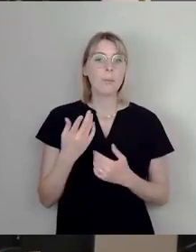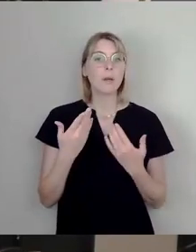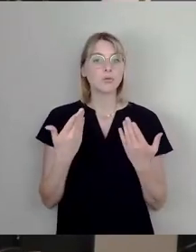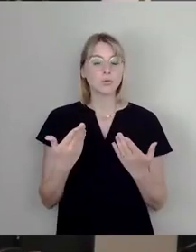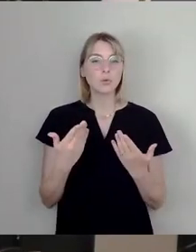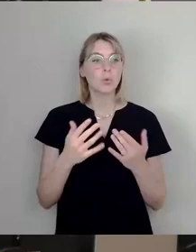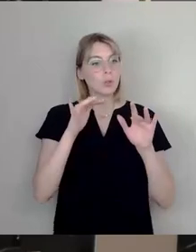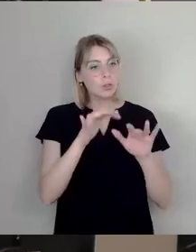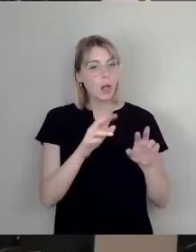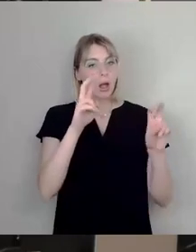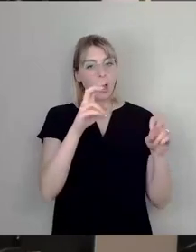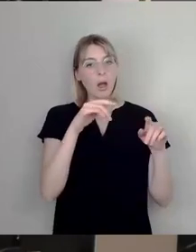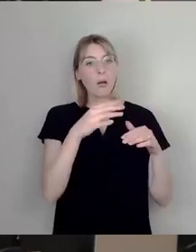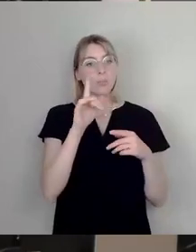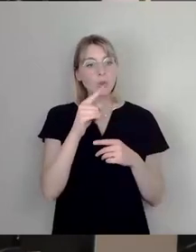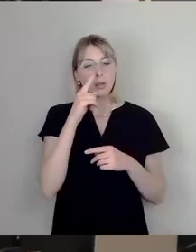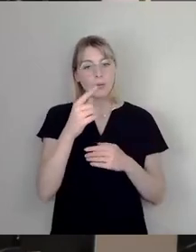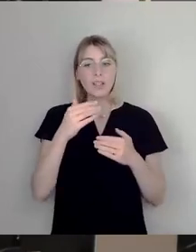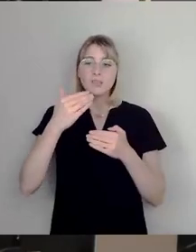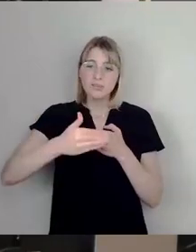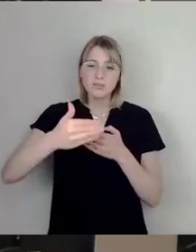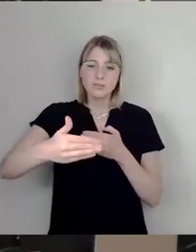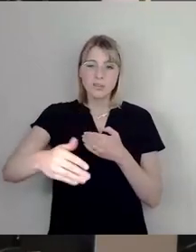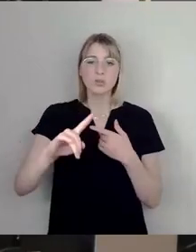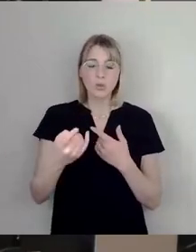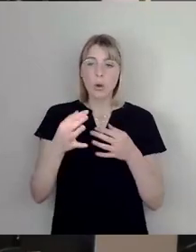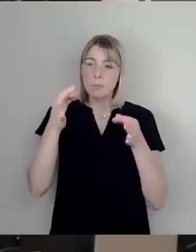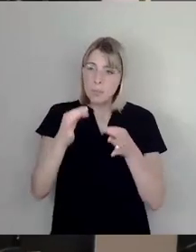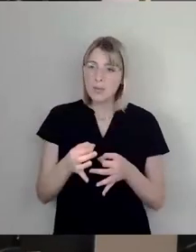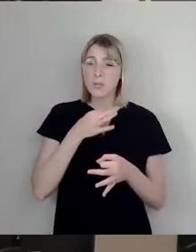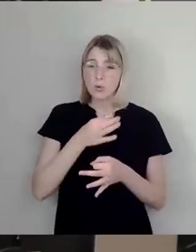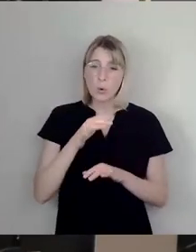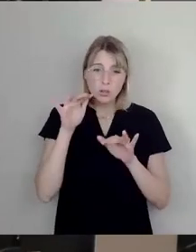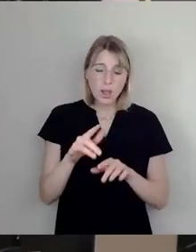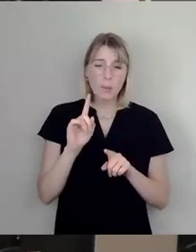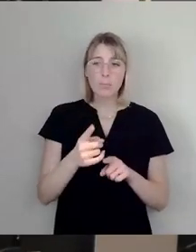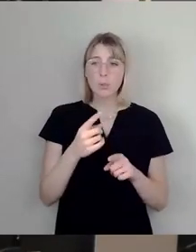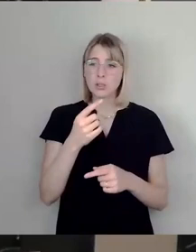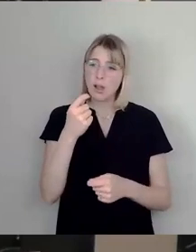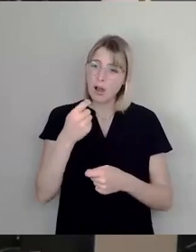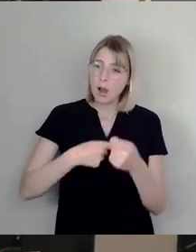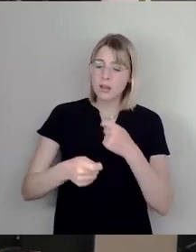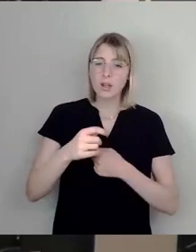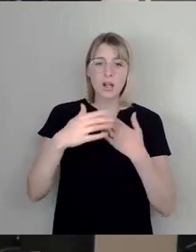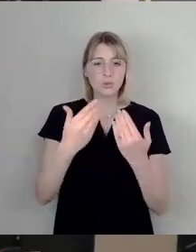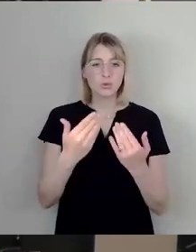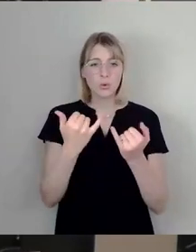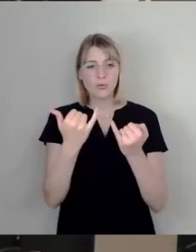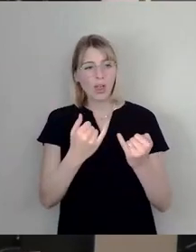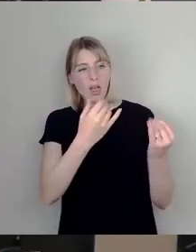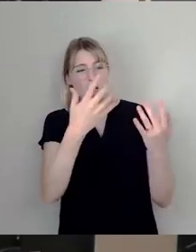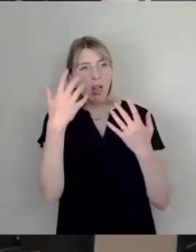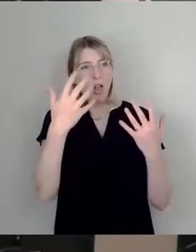stehen, dass wir nicht immer wieder in diese Situation kommen, dass wir aus purem Handlungsdruck heraus solche wirklich